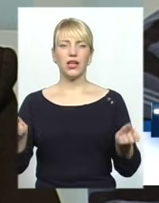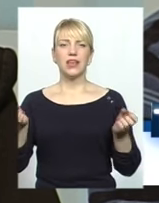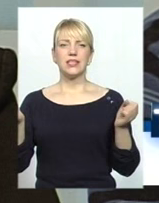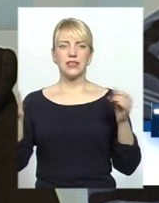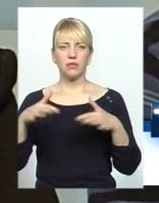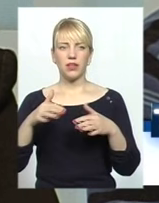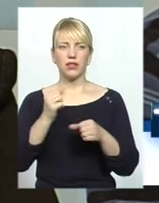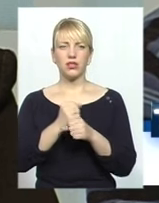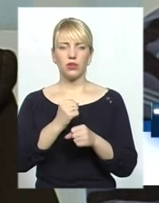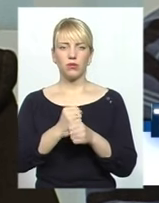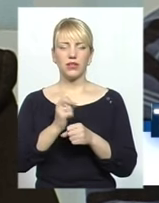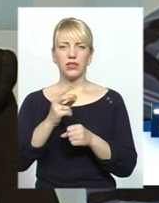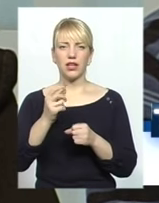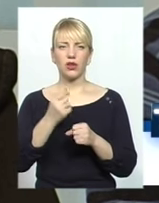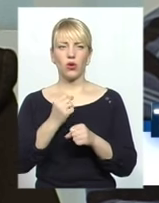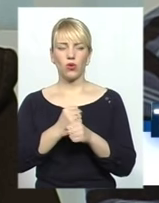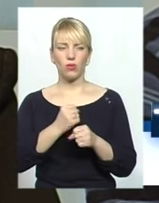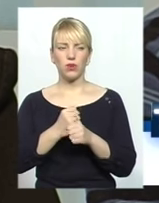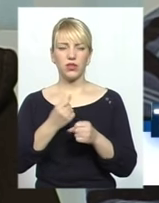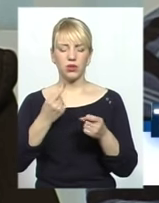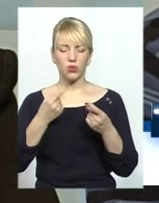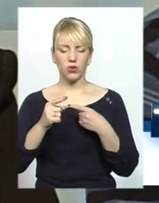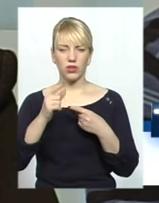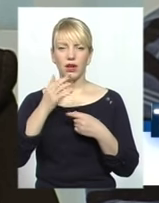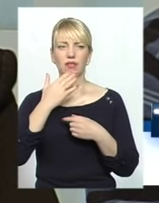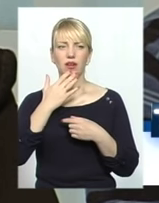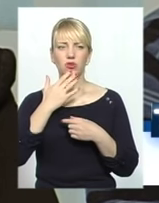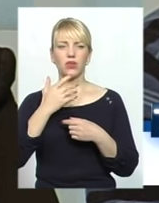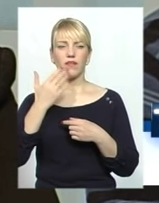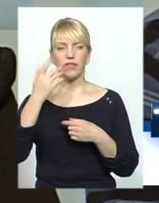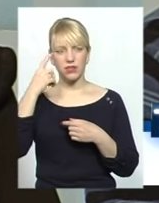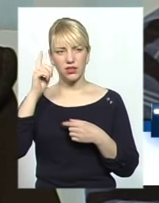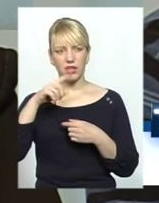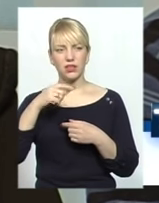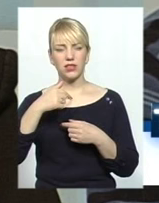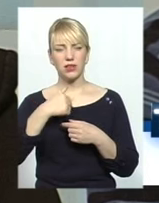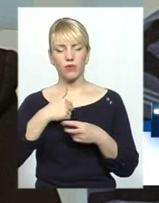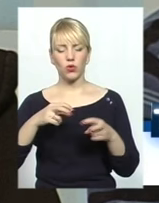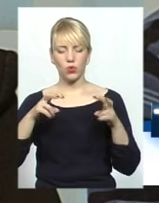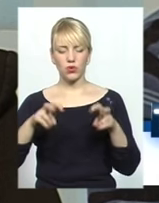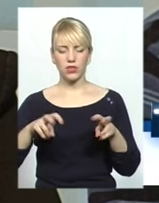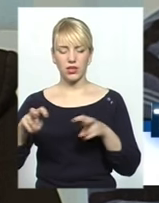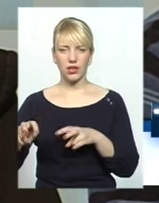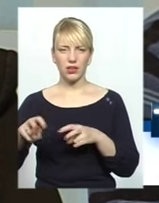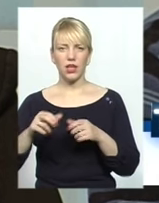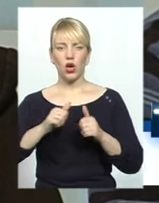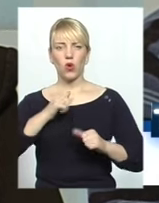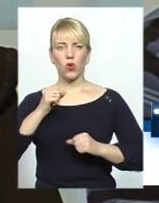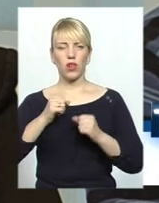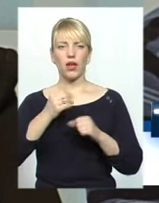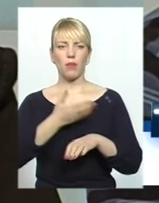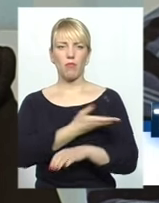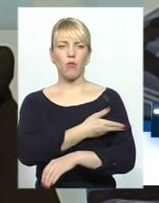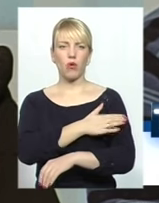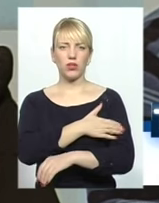це роблять другі національності. І ви знаєте, зі мною сидять колеги з польської громади,